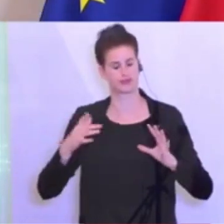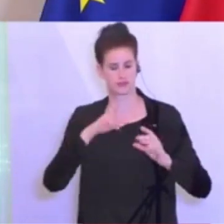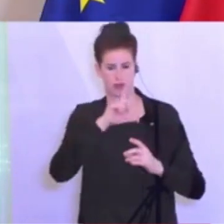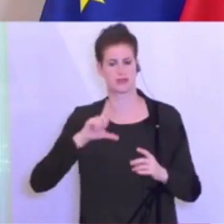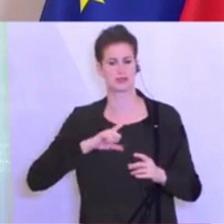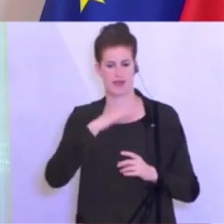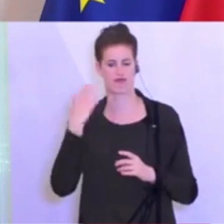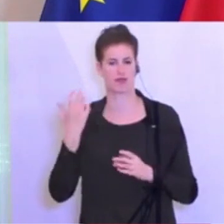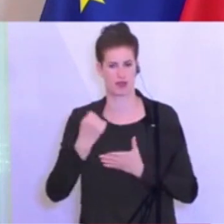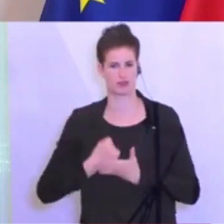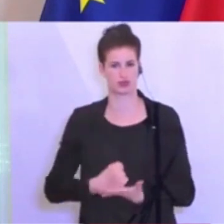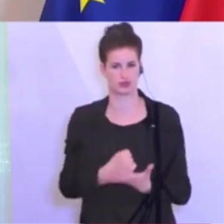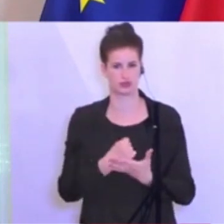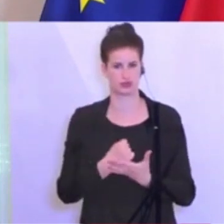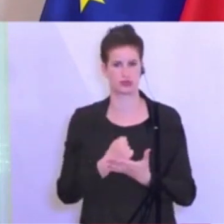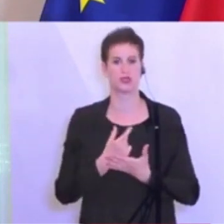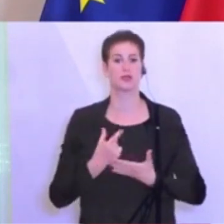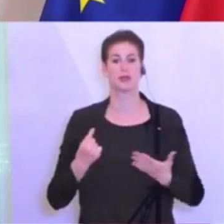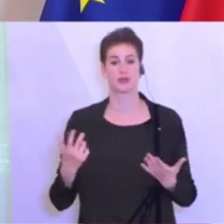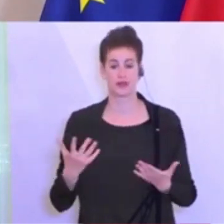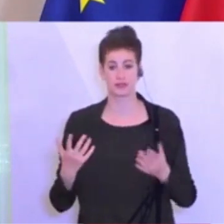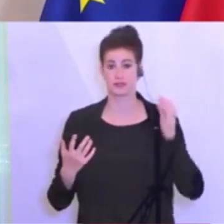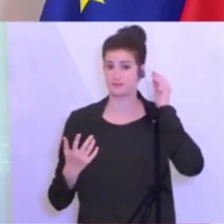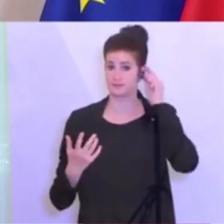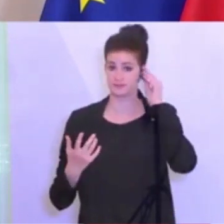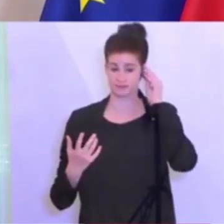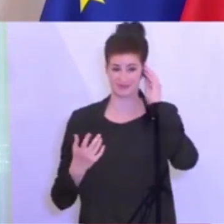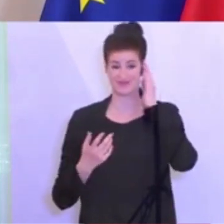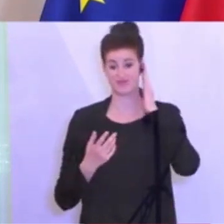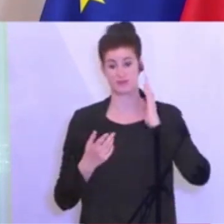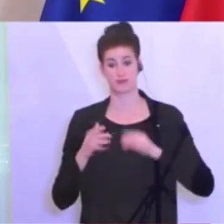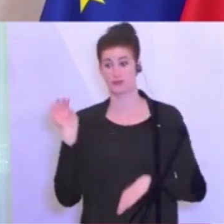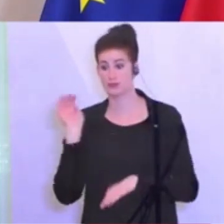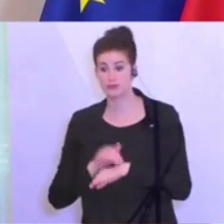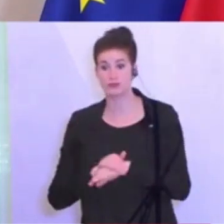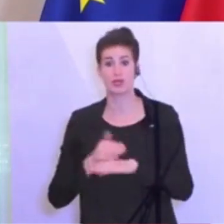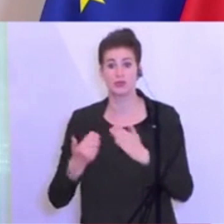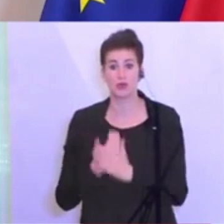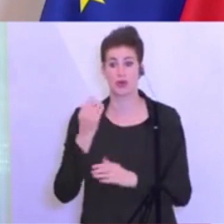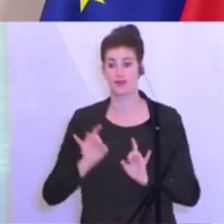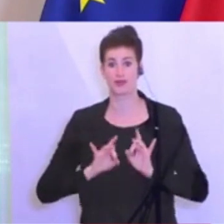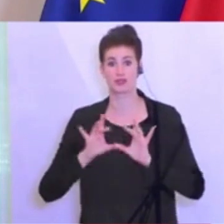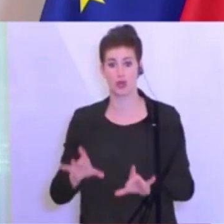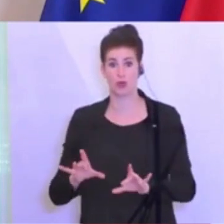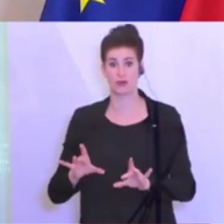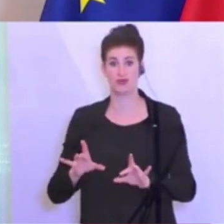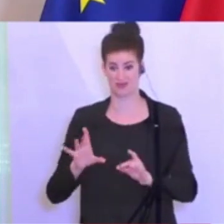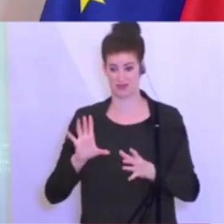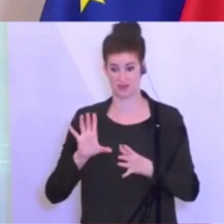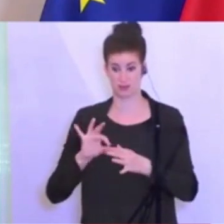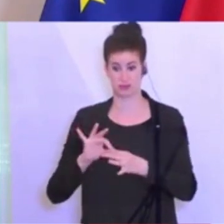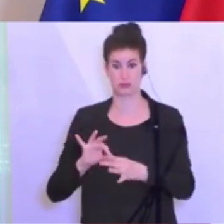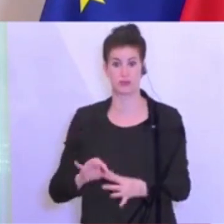hat, dass wir, sobald wir Neuinfektionen identifizieren, neue Cluster haben, rasch Infektionsketten auch mit